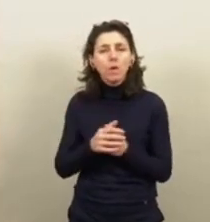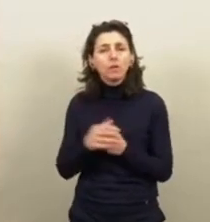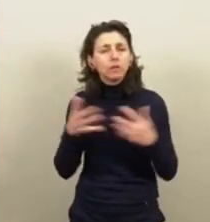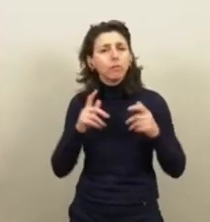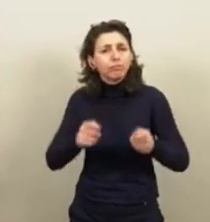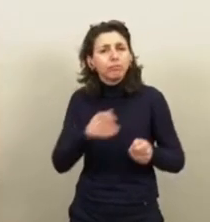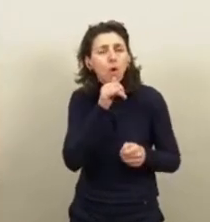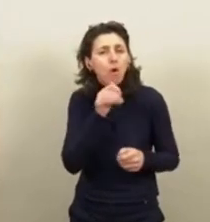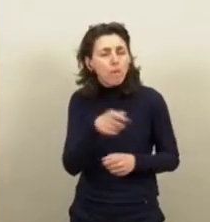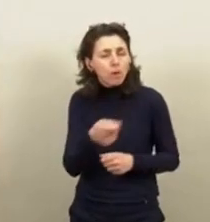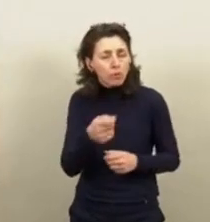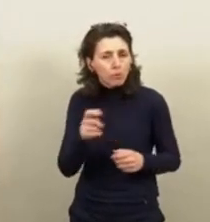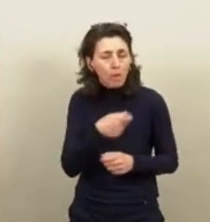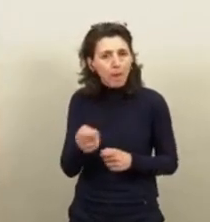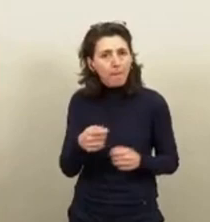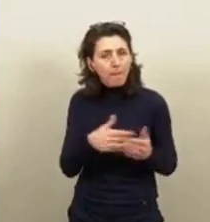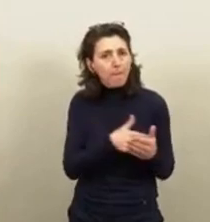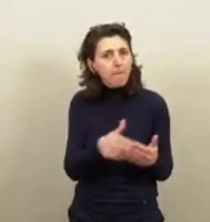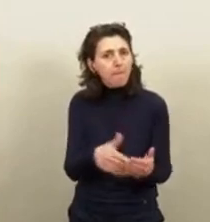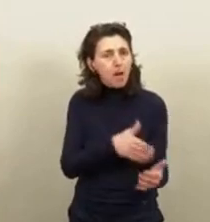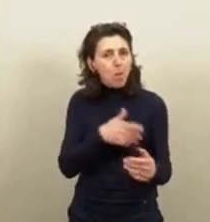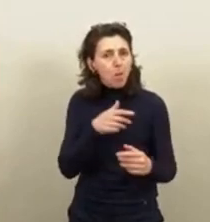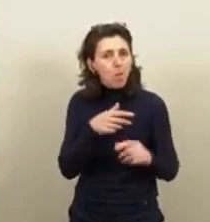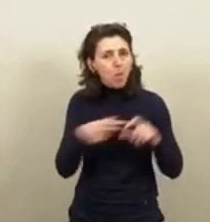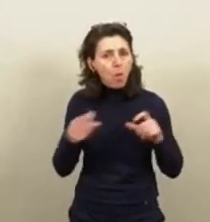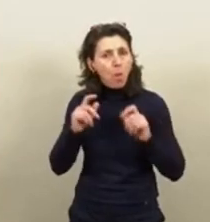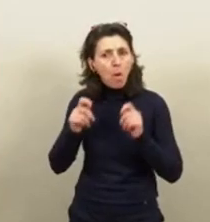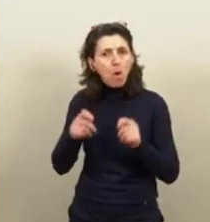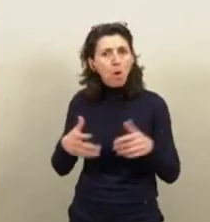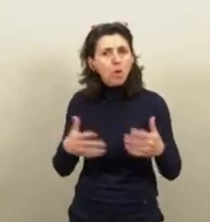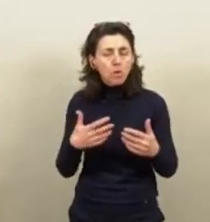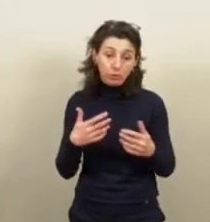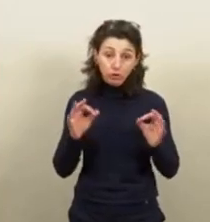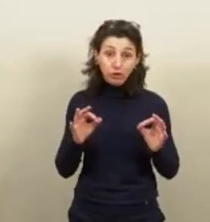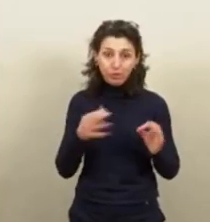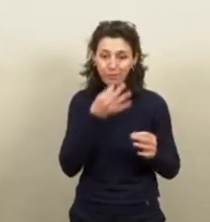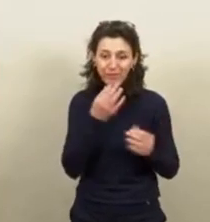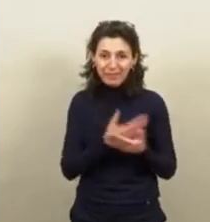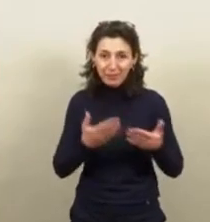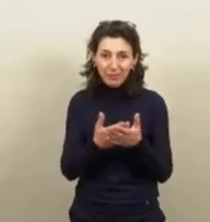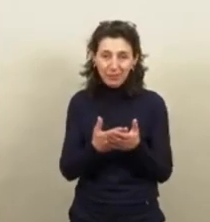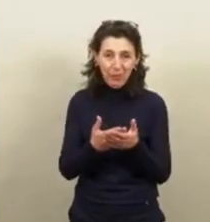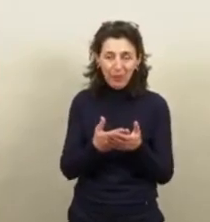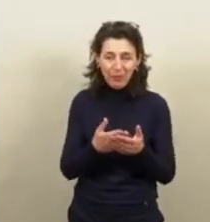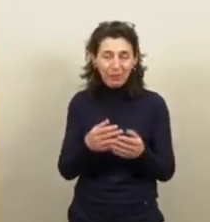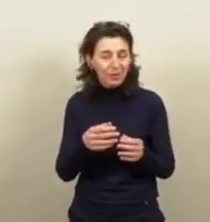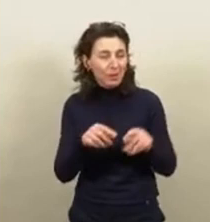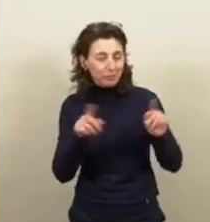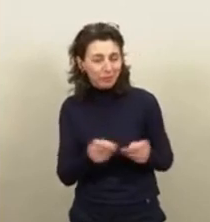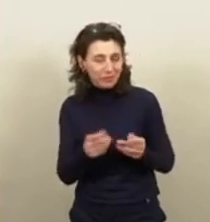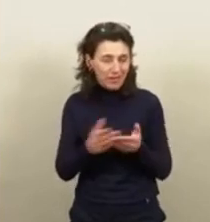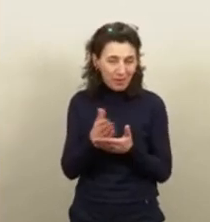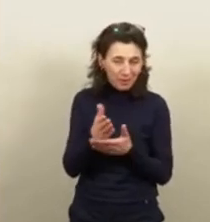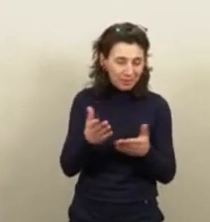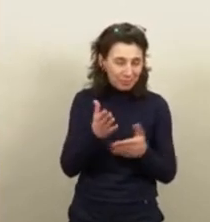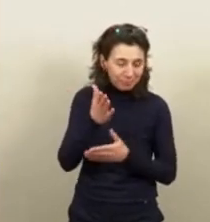des millions d'euros et qui tombe très bien, si j'ose dire, dans le débat d'orientation budgétaire, pour montrer, puisque tout le monde a l'air